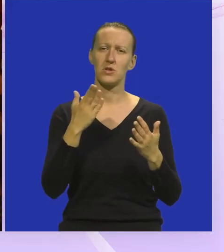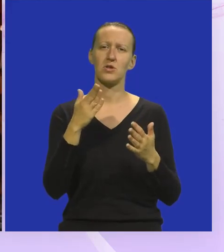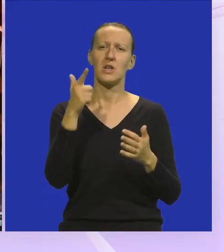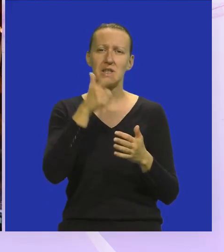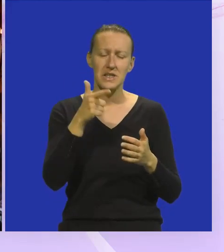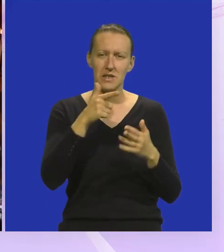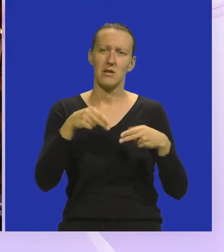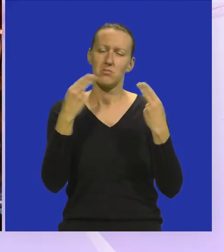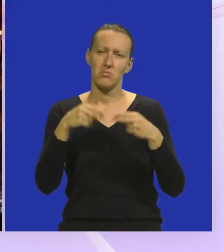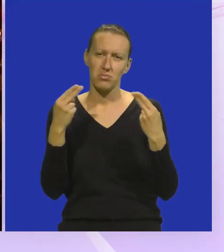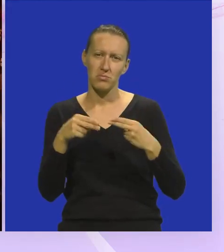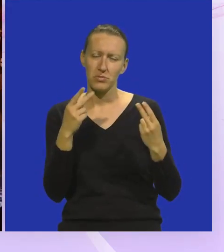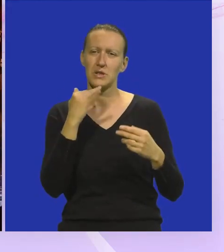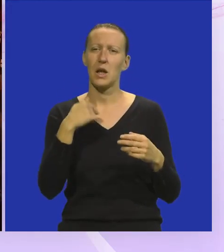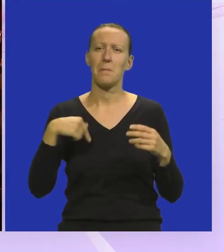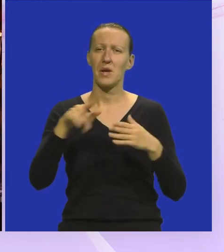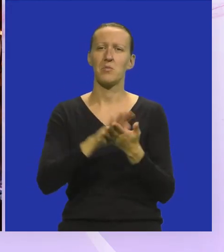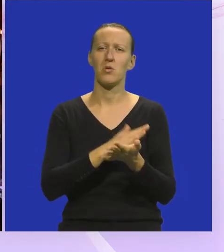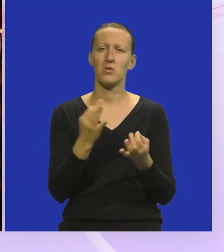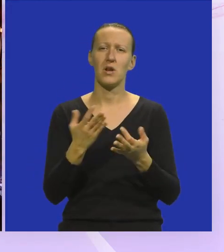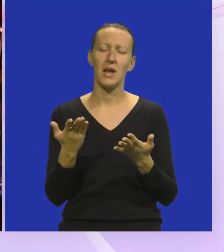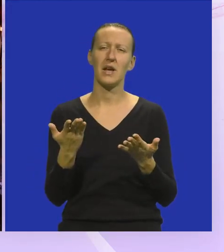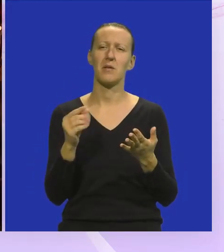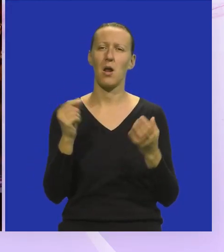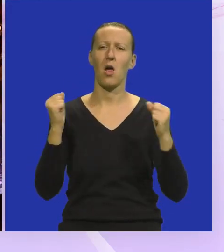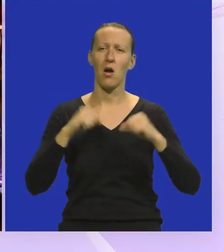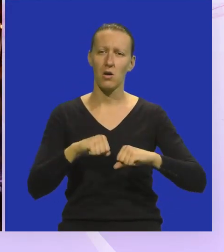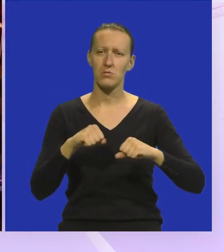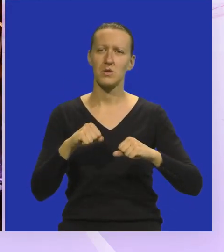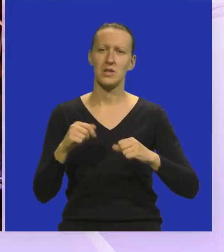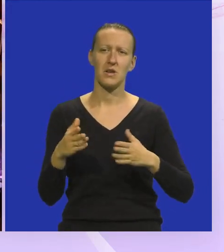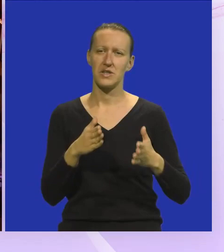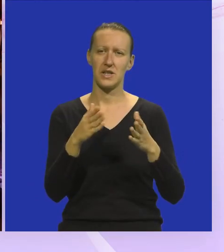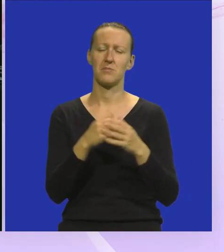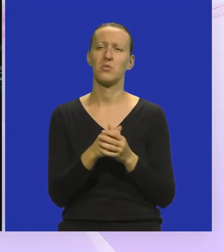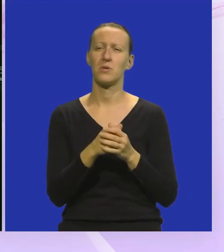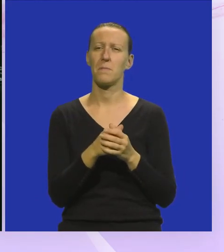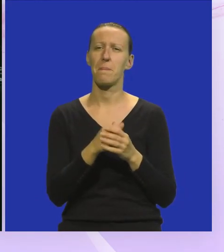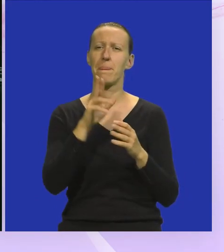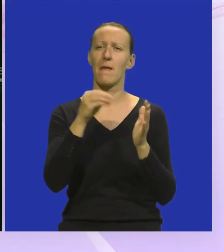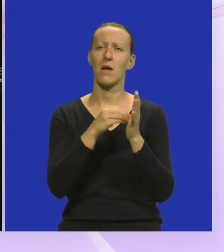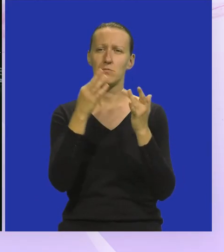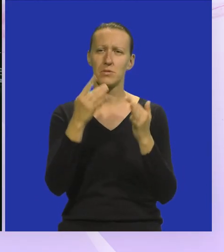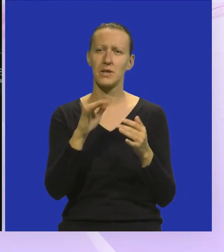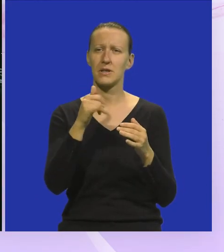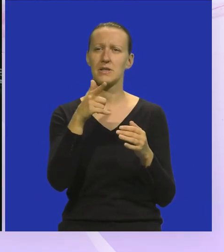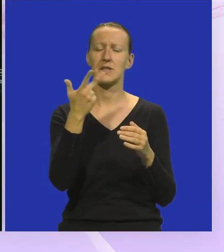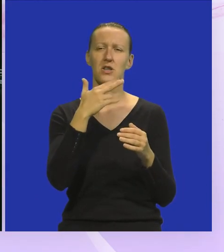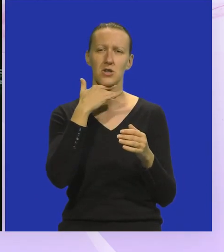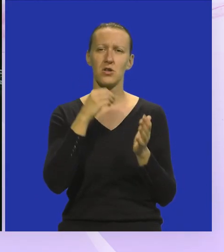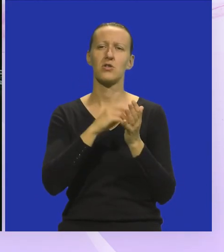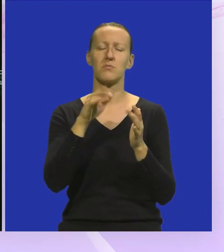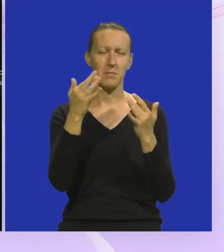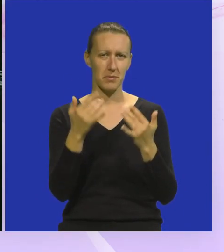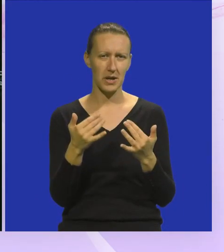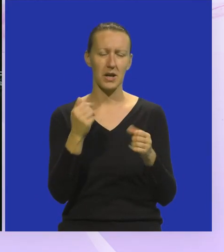kademo i sve pa da i mi krenemo nekim malo zbiljnim vodama Predpostavljam da još imate priliku, obzirom da ste treći razred, da